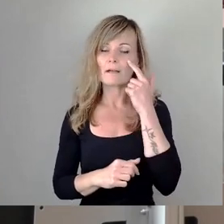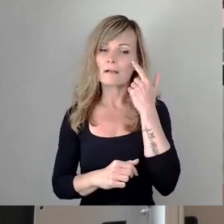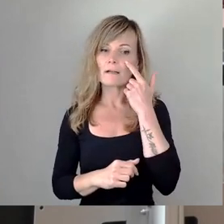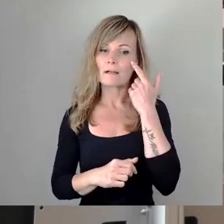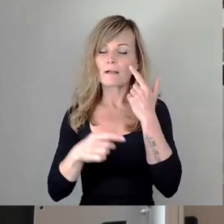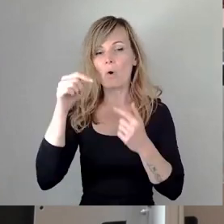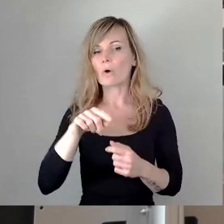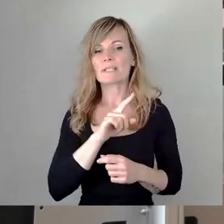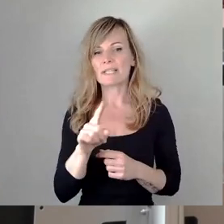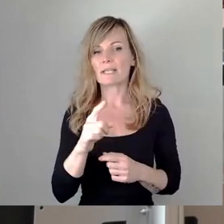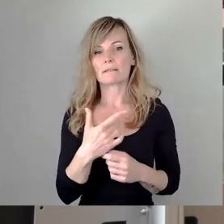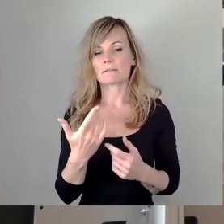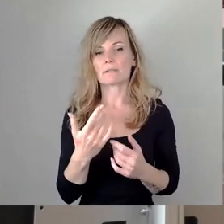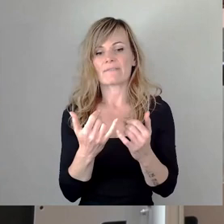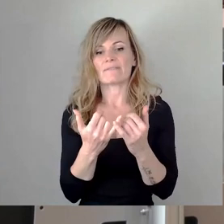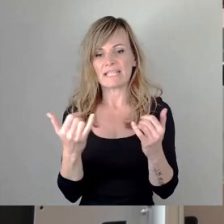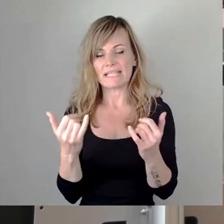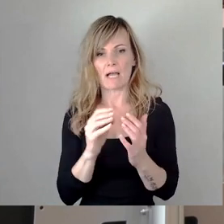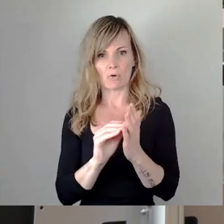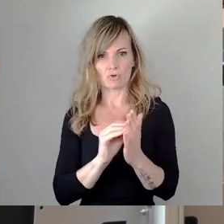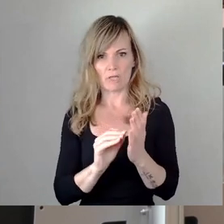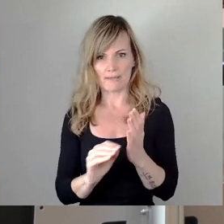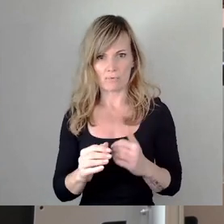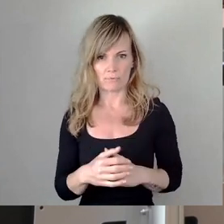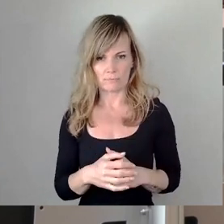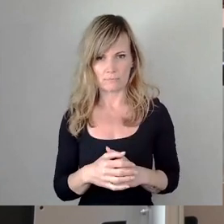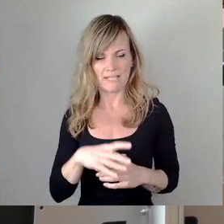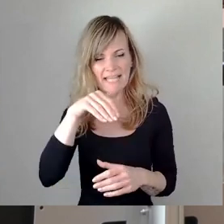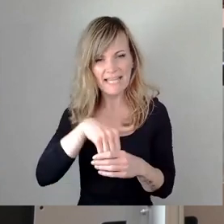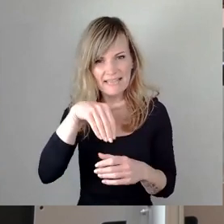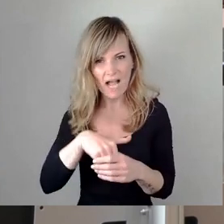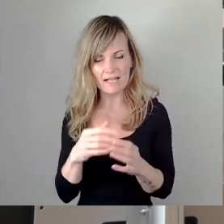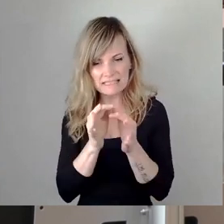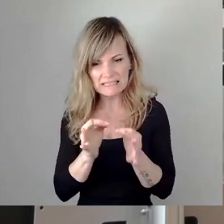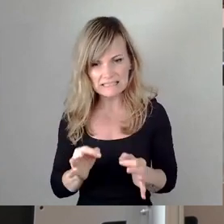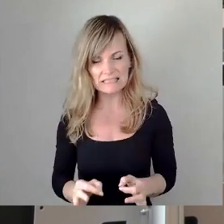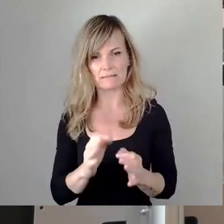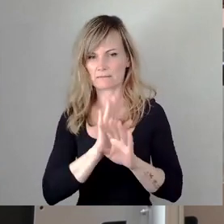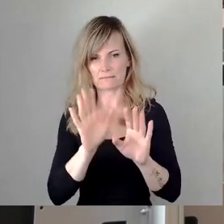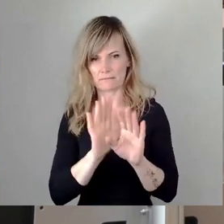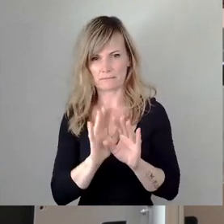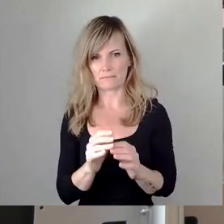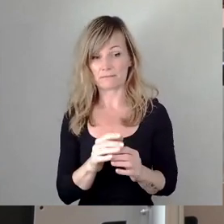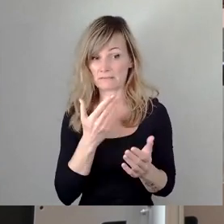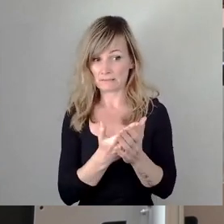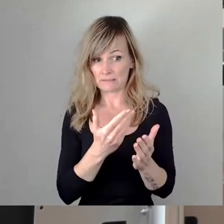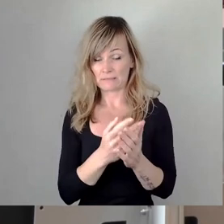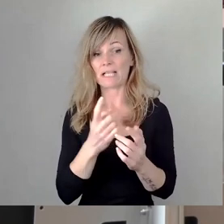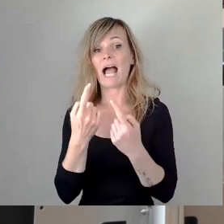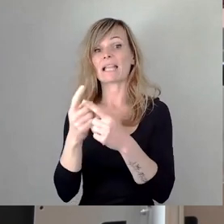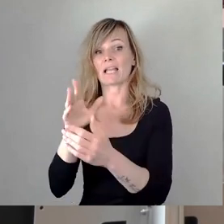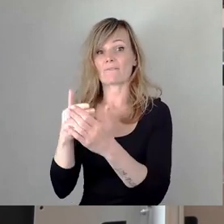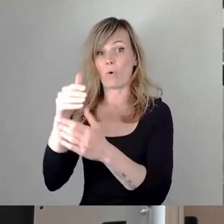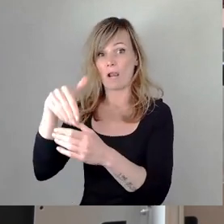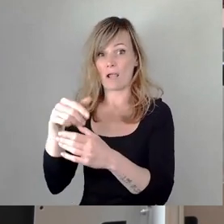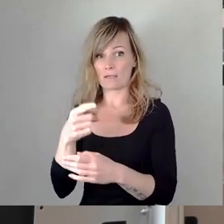einer Ausschreibung. Es geht nicht um den Inhalt der Ausschreibung. Das ist Gegenstand einer anderen Vorlage des von